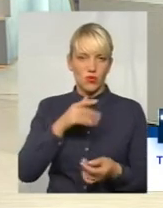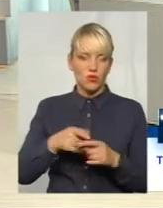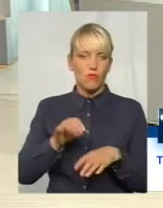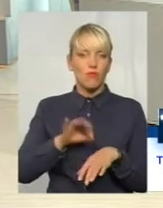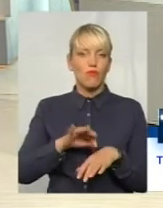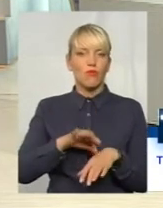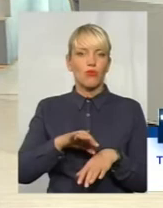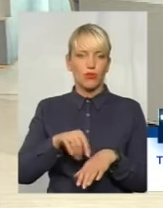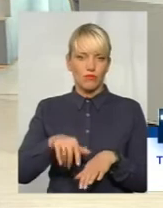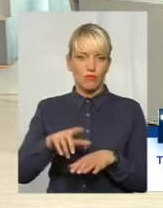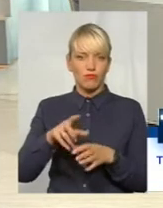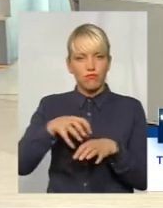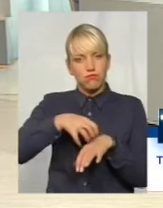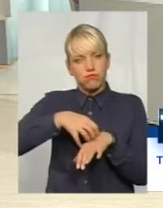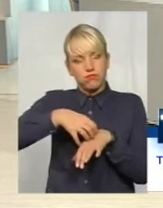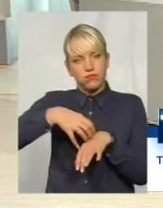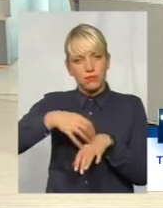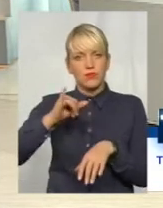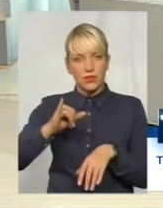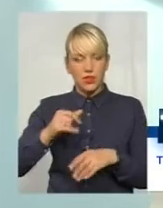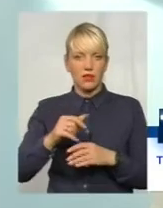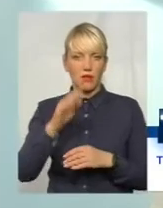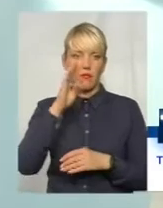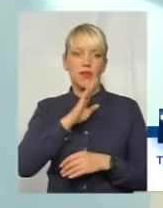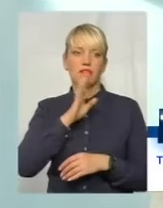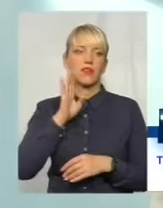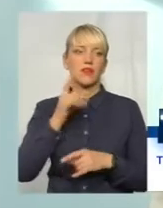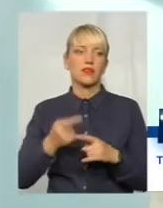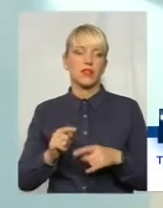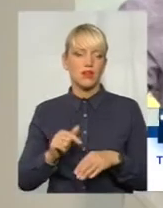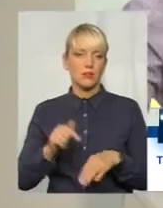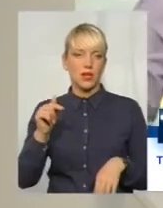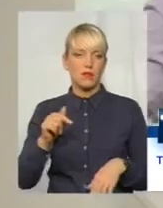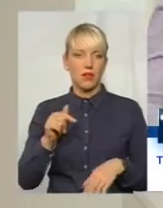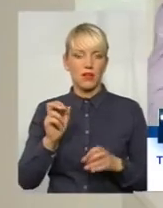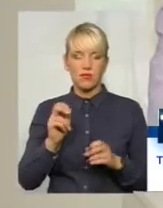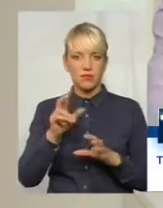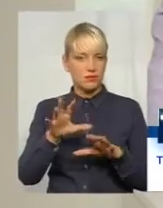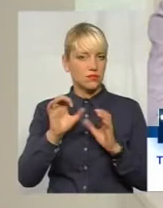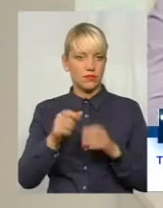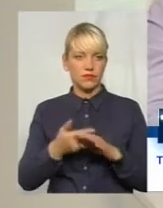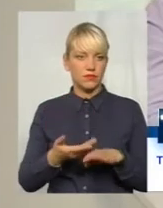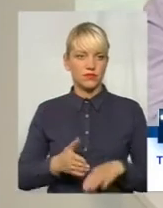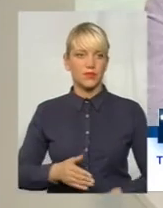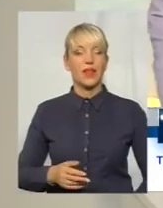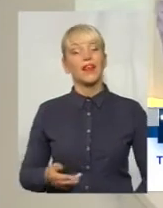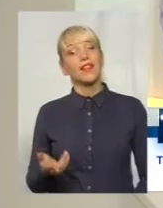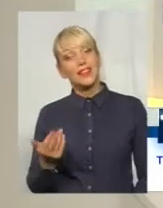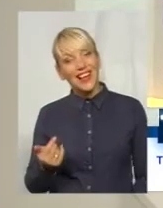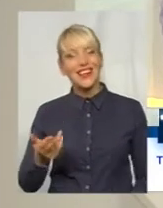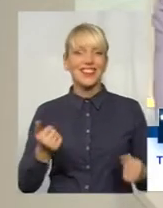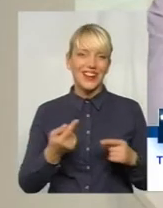болі, чи, звісно, там набрік. Батьки це сприймають як дуже От слухати, так. І, до речі, значить це все про це